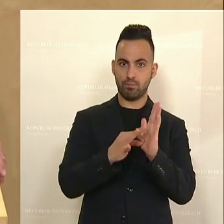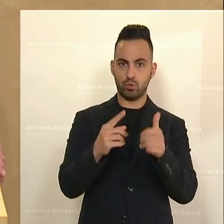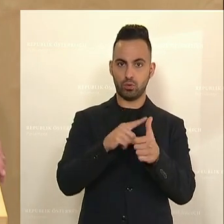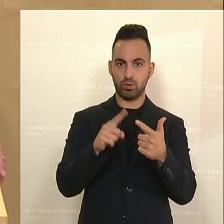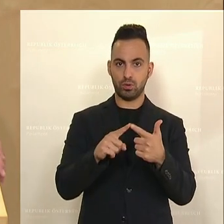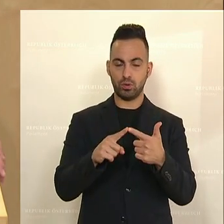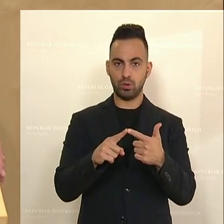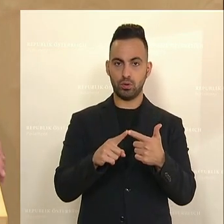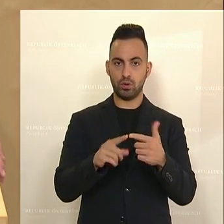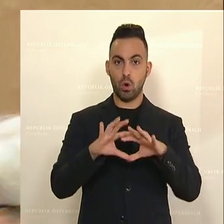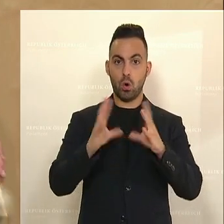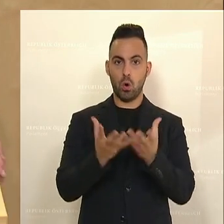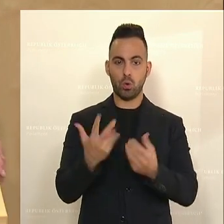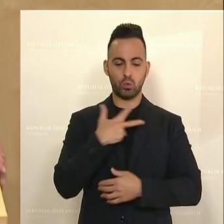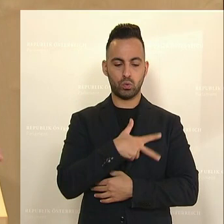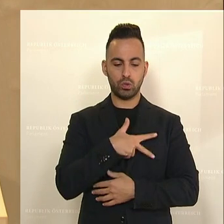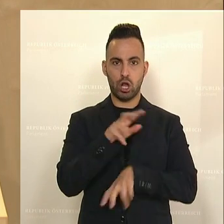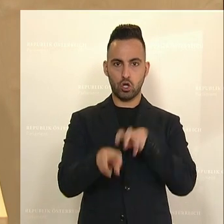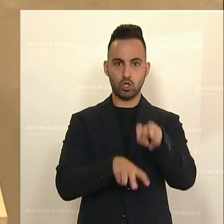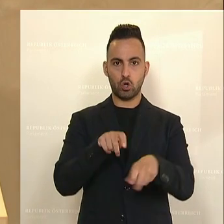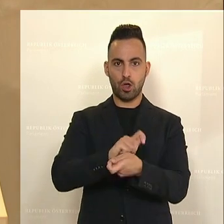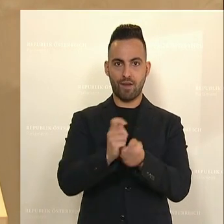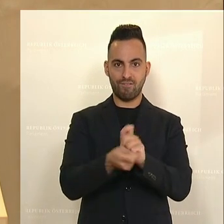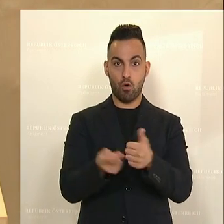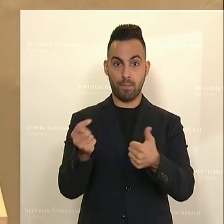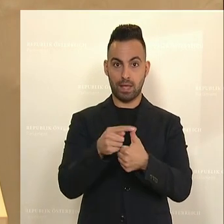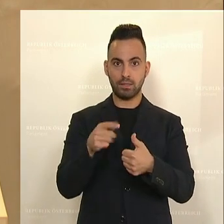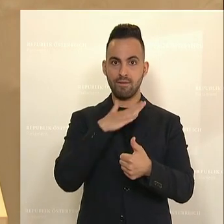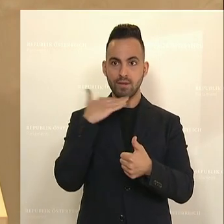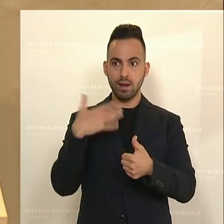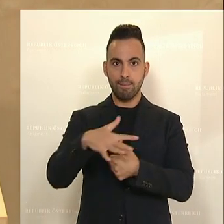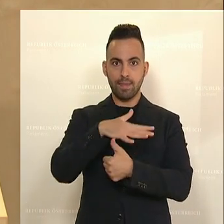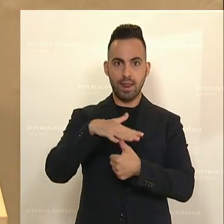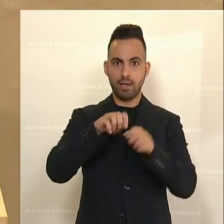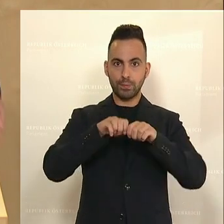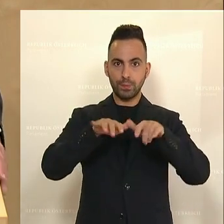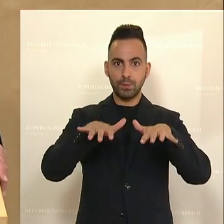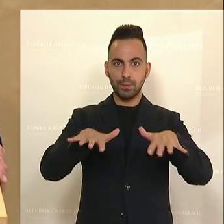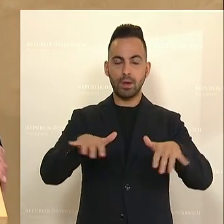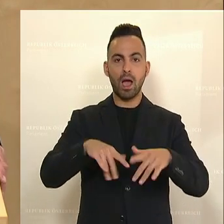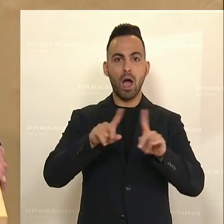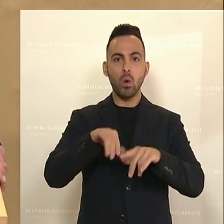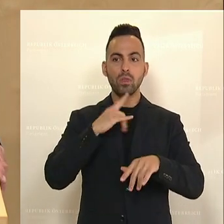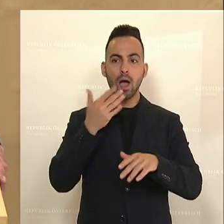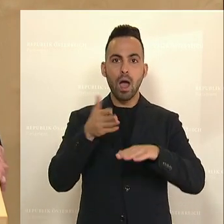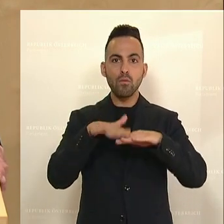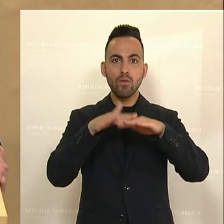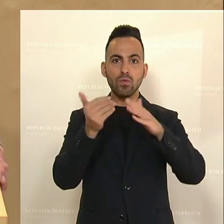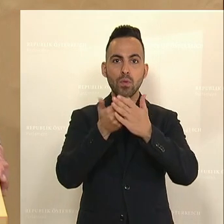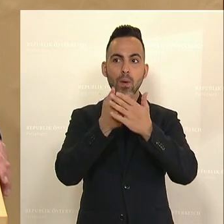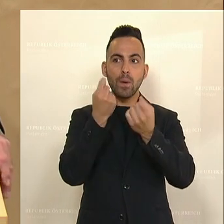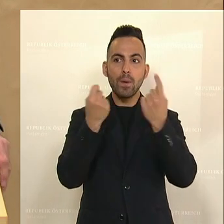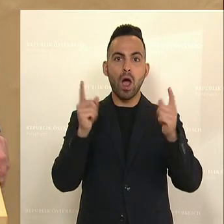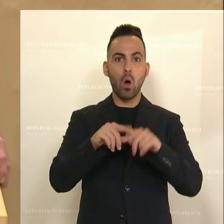ökosoziale Steuerreform, die in vielen Bereichen Eingang finden wird, die Akzente setzen wird und die uns